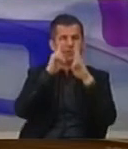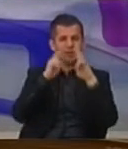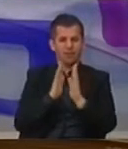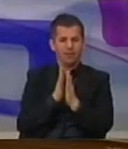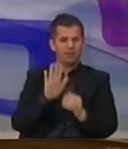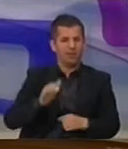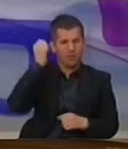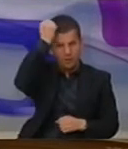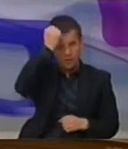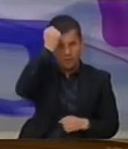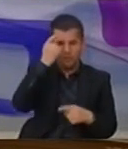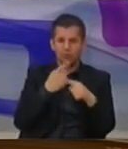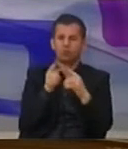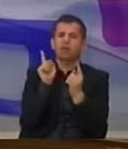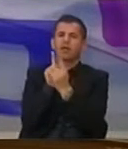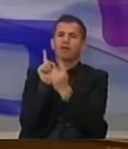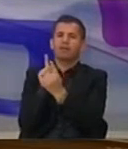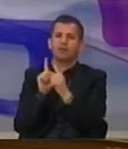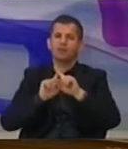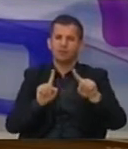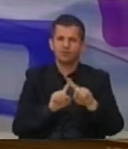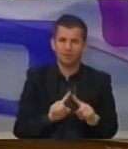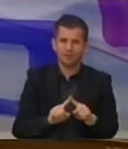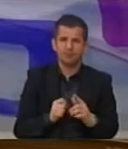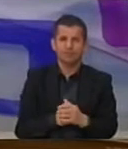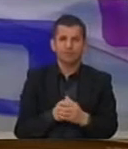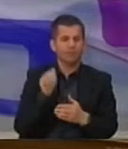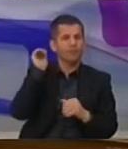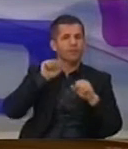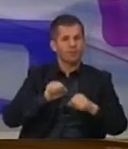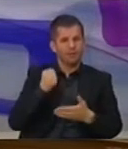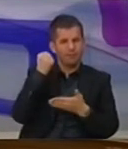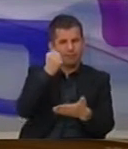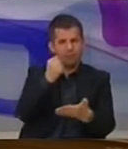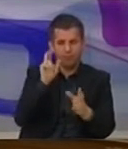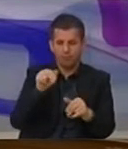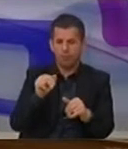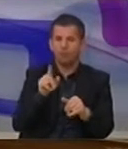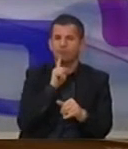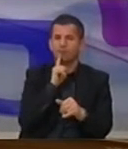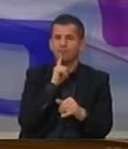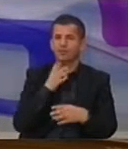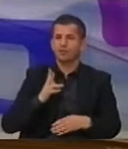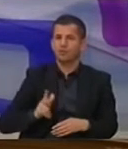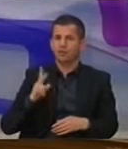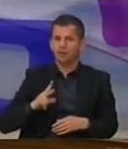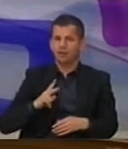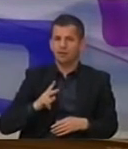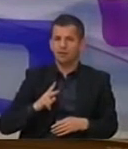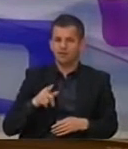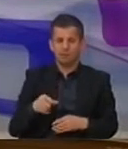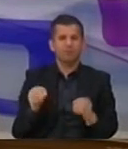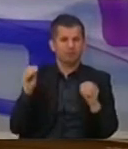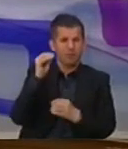Kosovë dhe në takime letrare. Qeveria dhët i apë fondet veçanta për teatrët e qyteteve dhe dhët i risato, si edhe